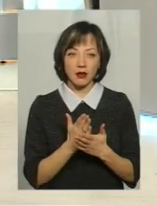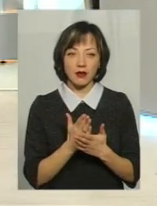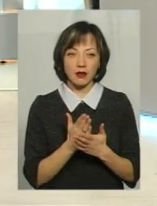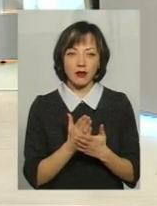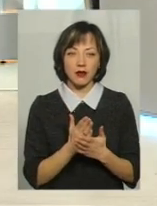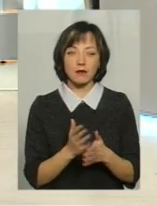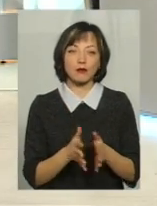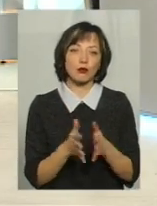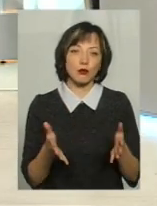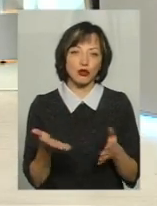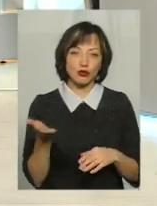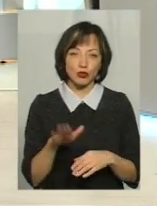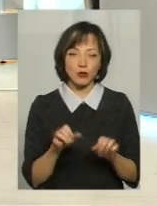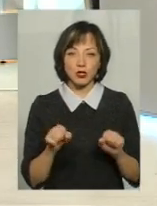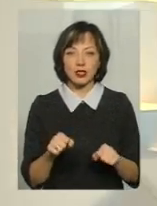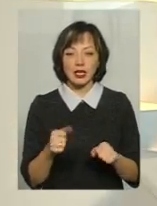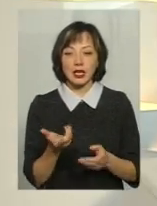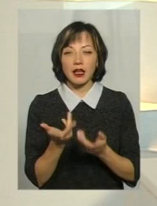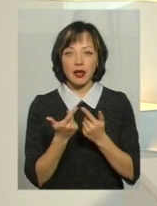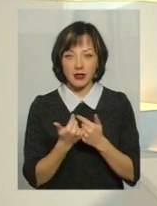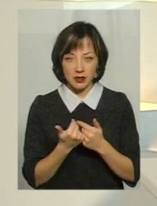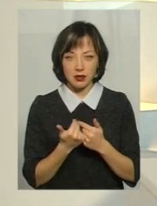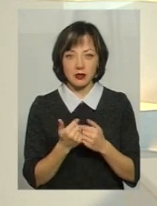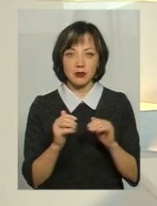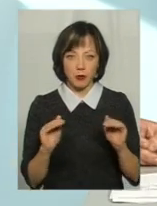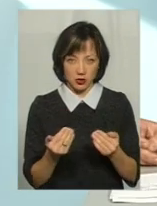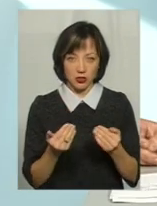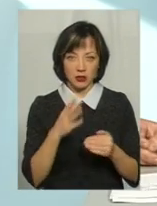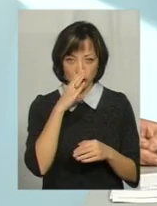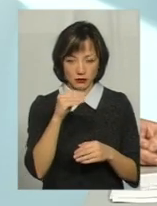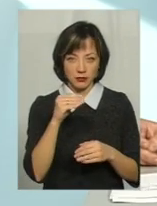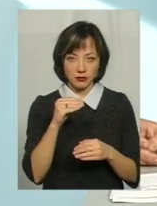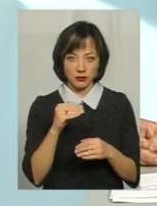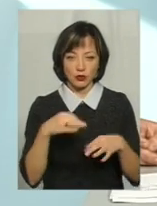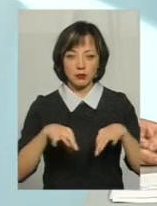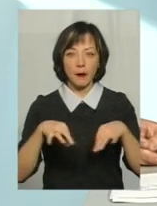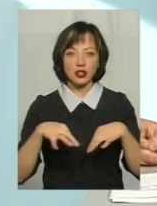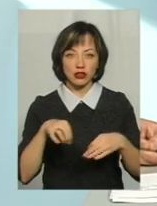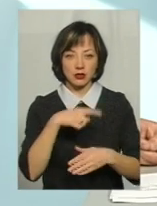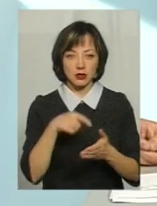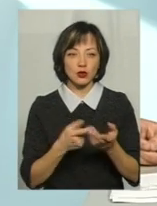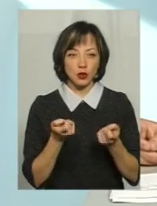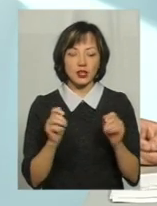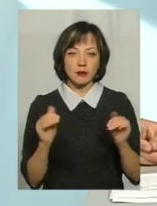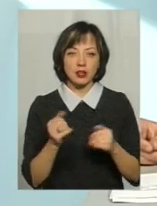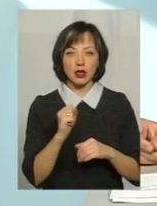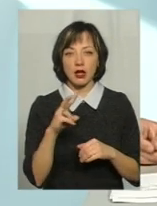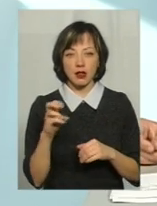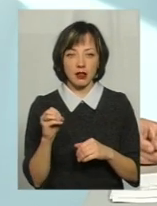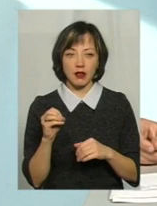можливо, більше. Бо сама кількість, наскільки я розумію, трошки зменшилась, машин має бути. Трохи зменшилась, але